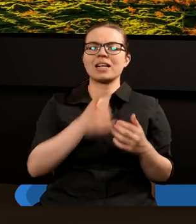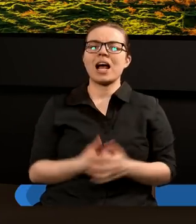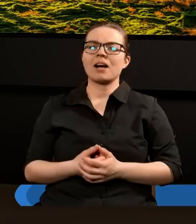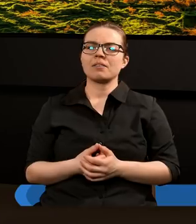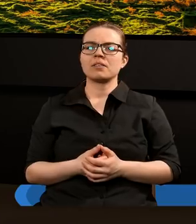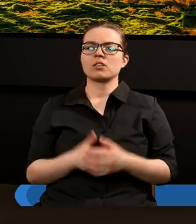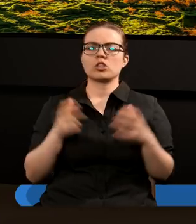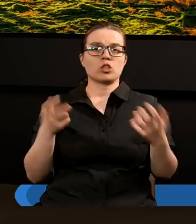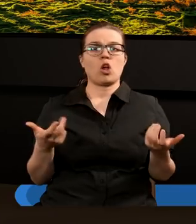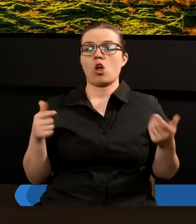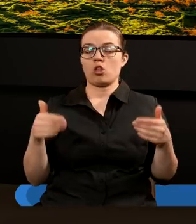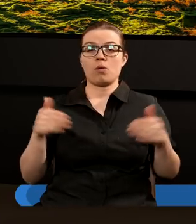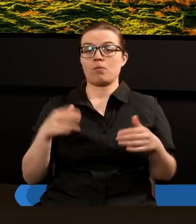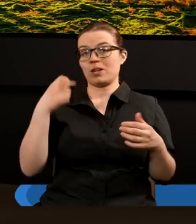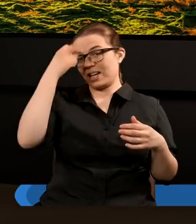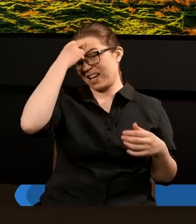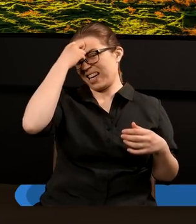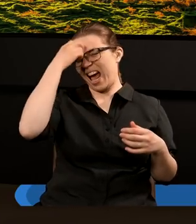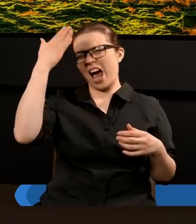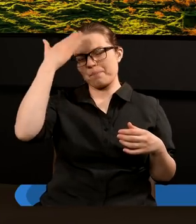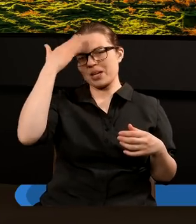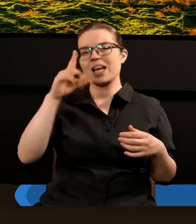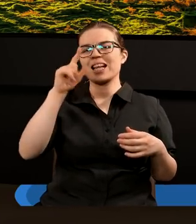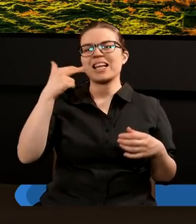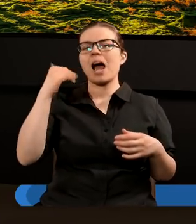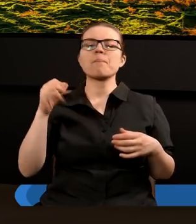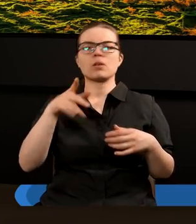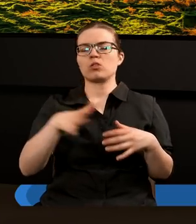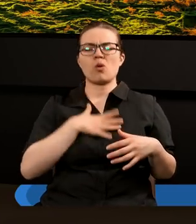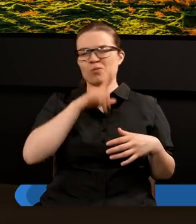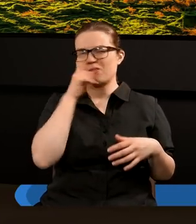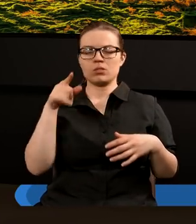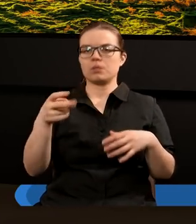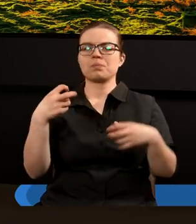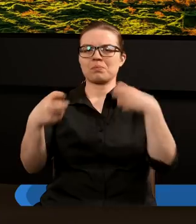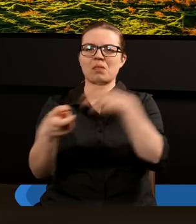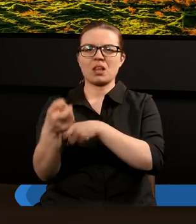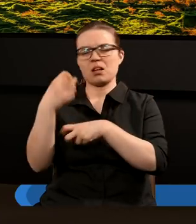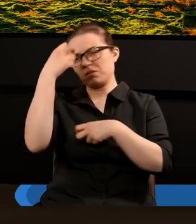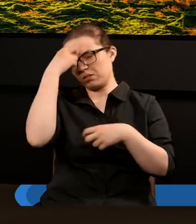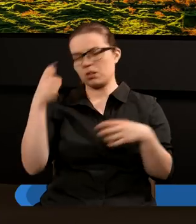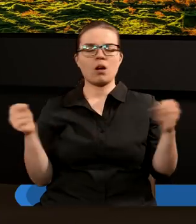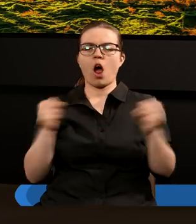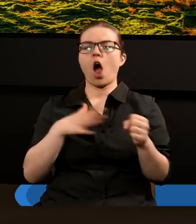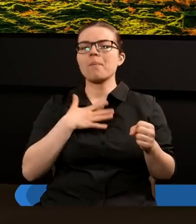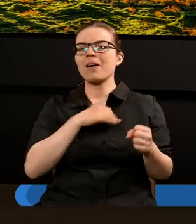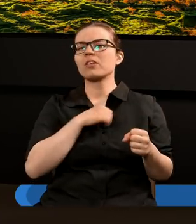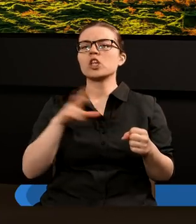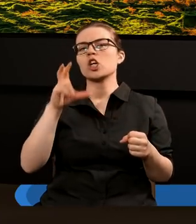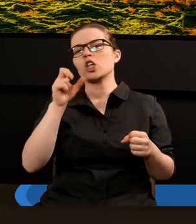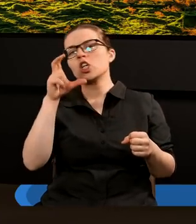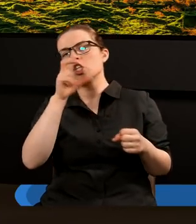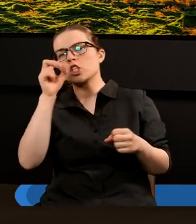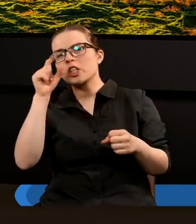Cóż to może być to znamie? Wiele ludzi obawia się różnego rodzaju umieszczania pewnych mikroprocesorów, czipów